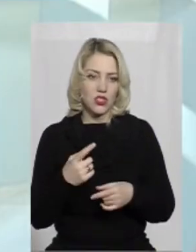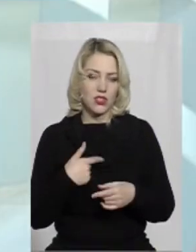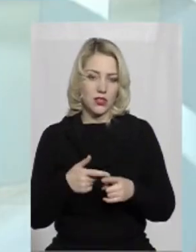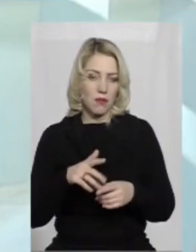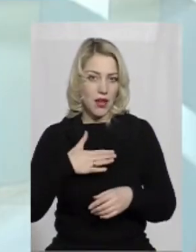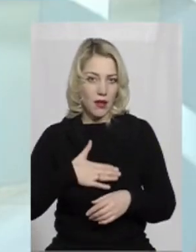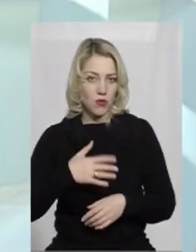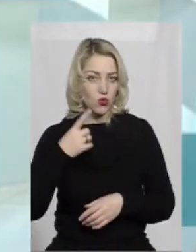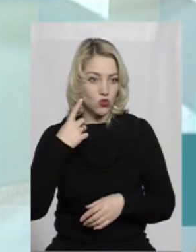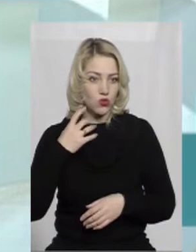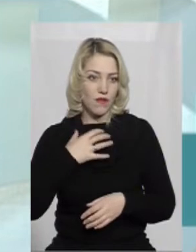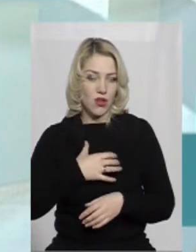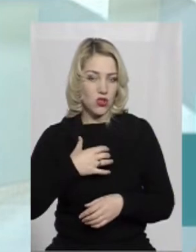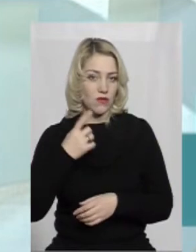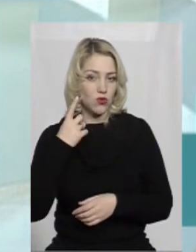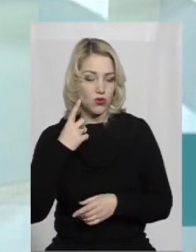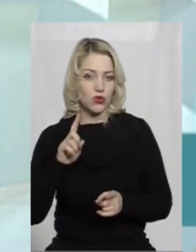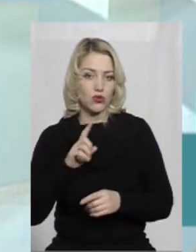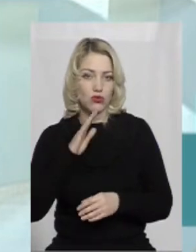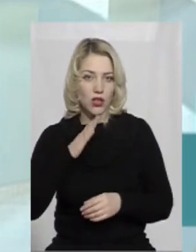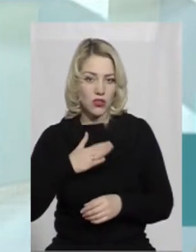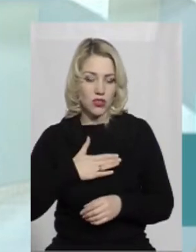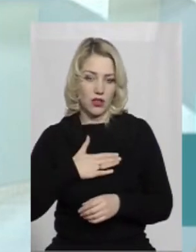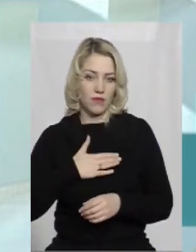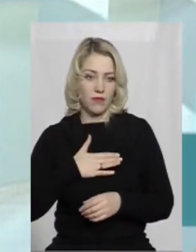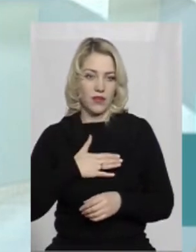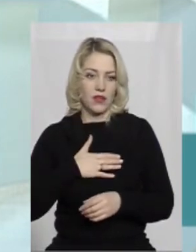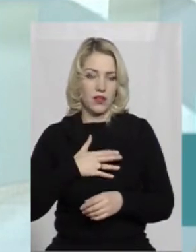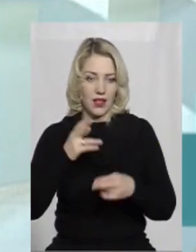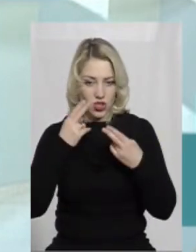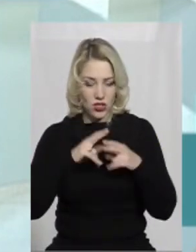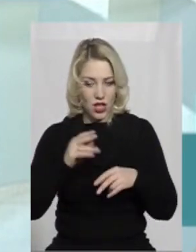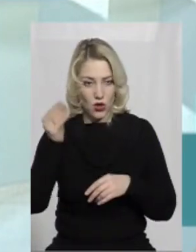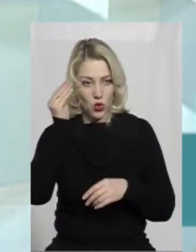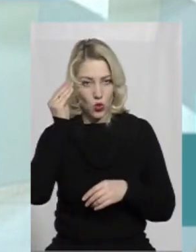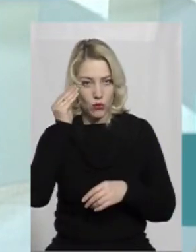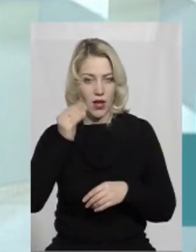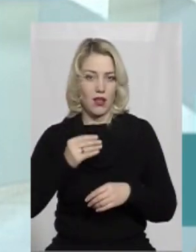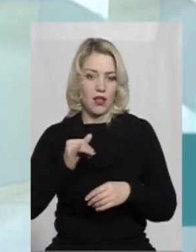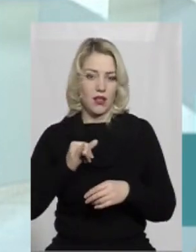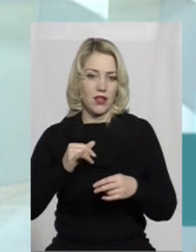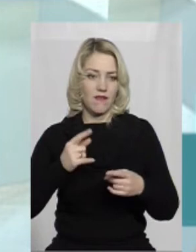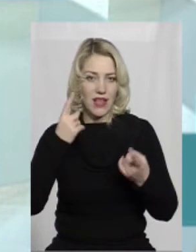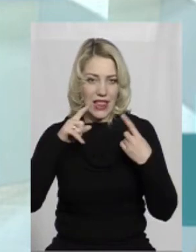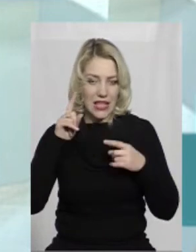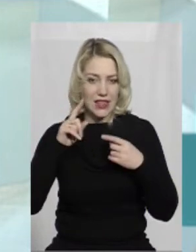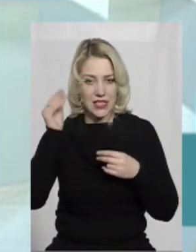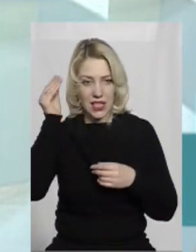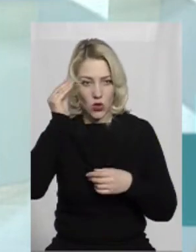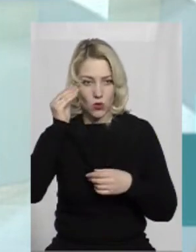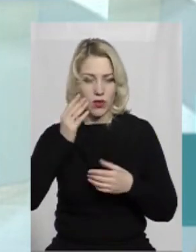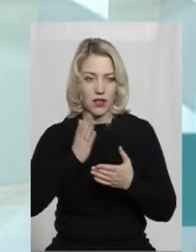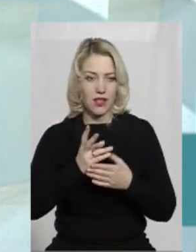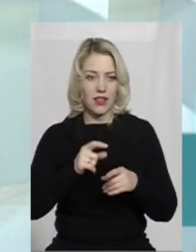це і приємно чути, і важливо, що наша інженерна думка і винахідницька думка є